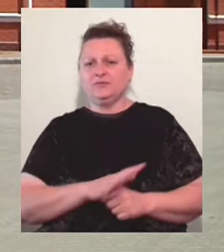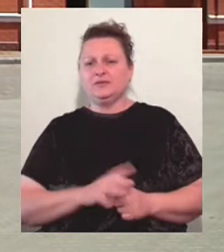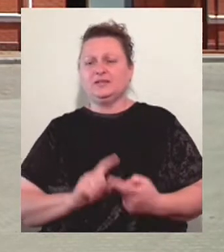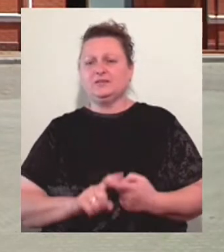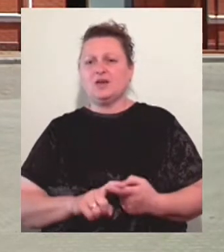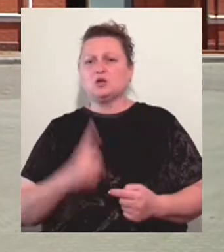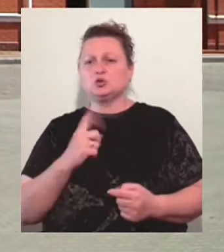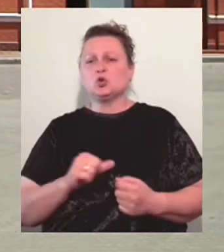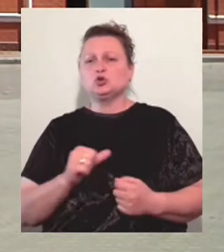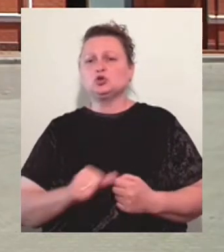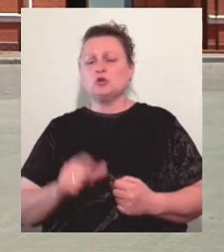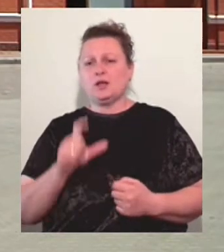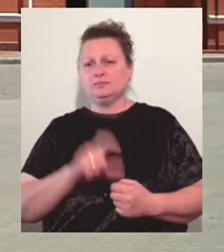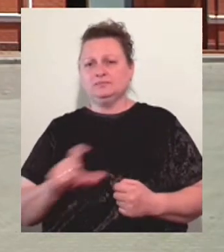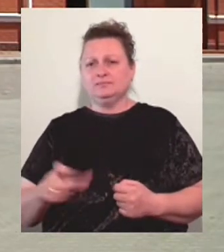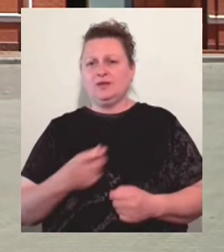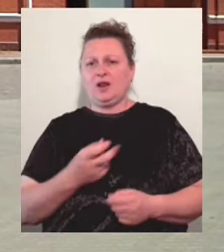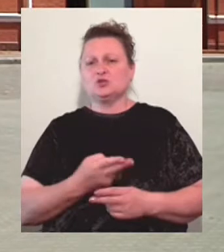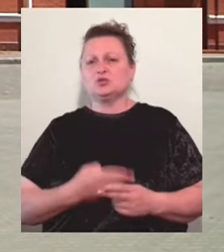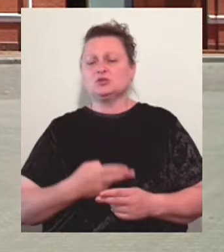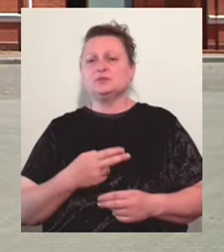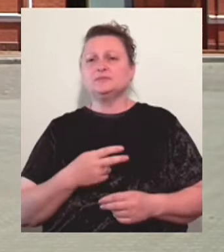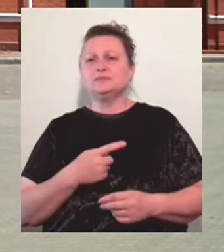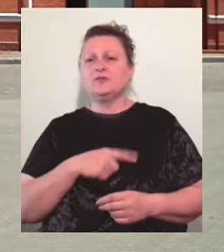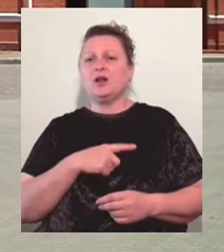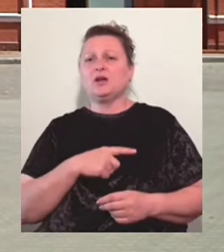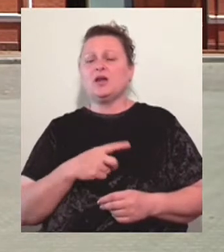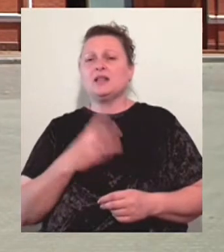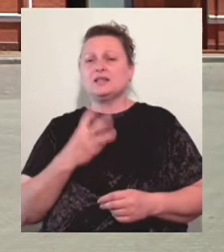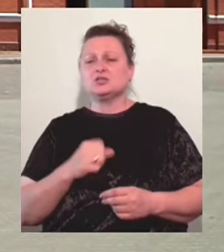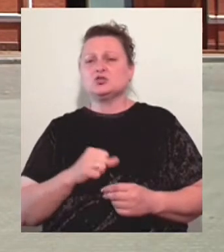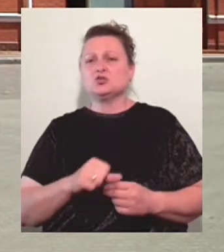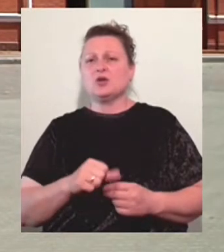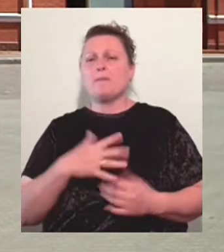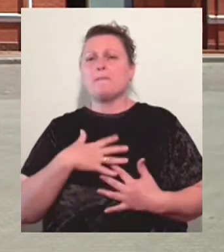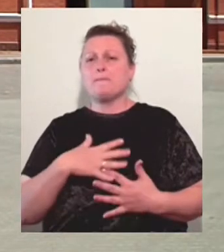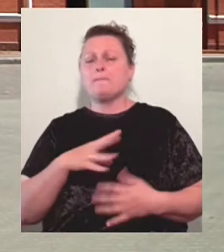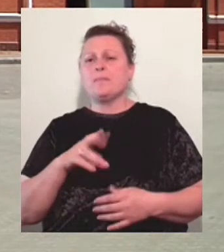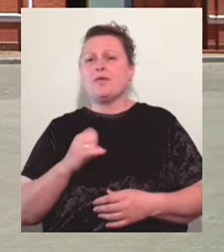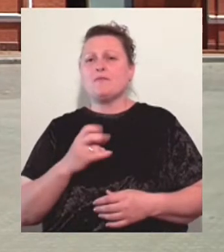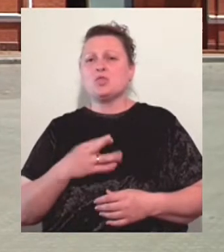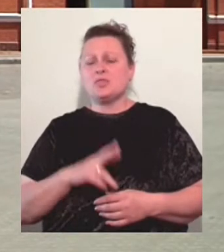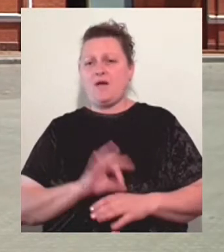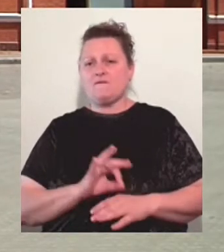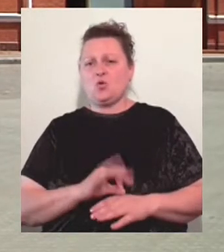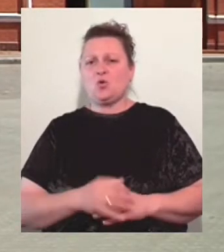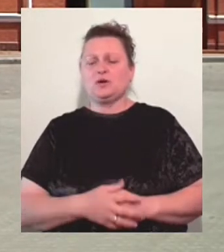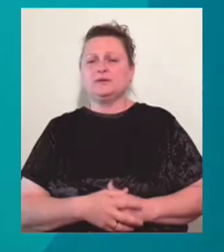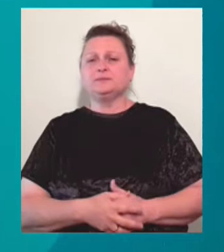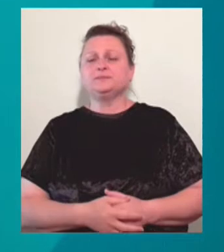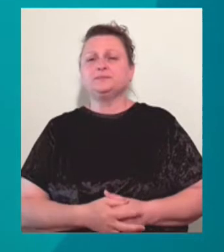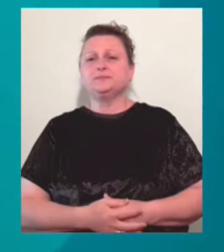160 пацієнтів. З них 93 людини хворіють на пневмонію. Ксенія Процепова, Сергій Коняхін. Новини на Суспільному.